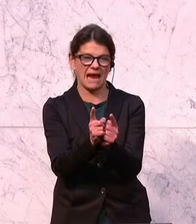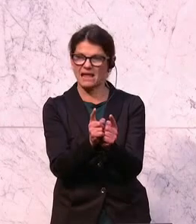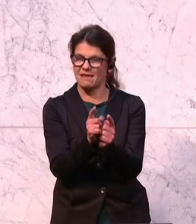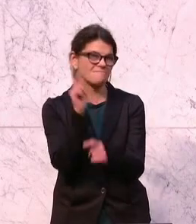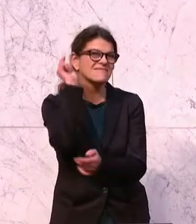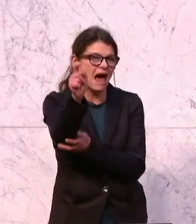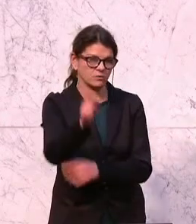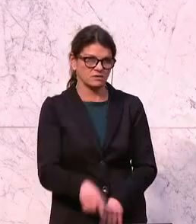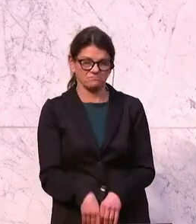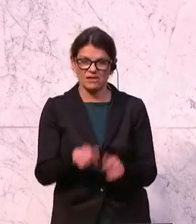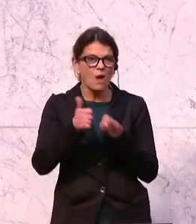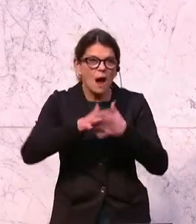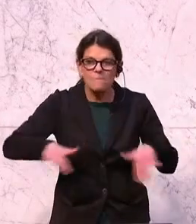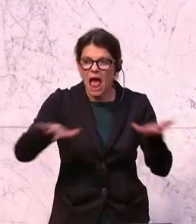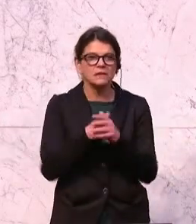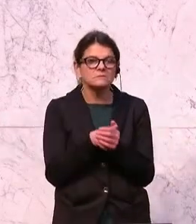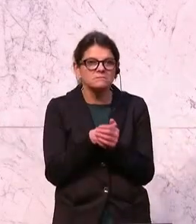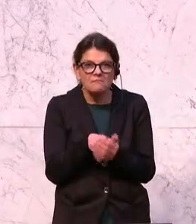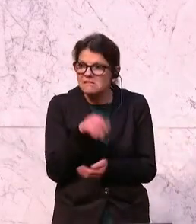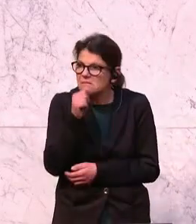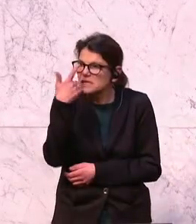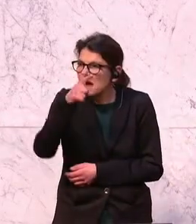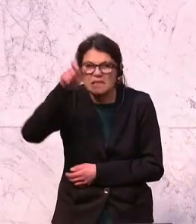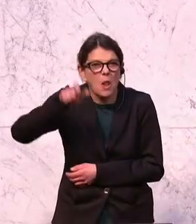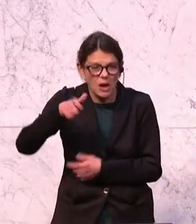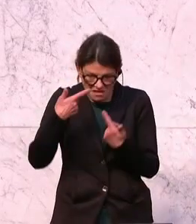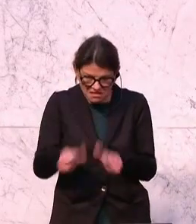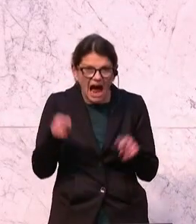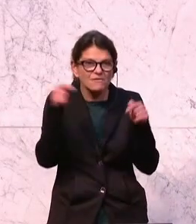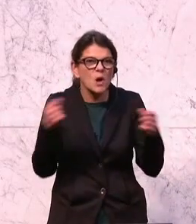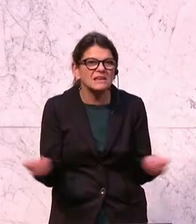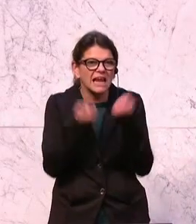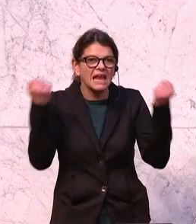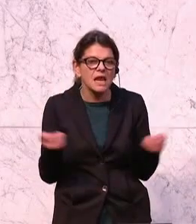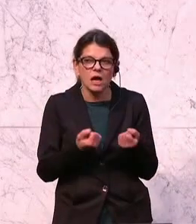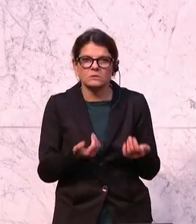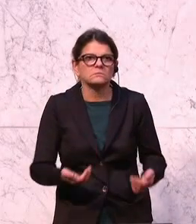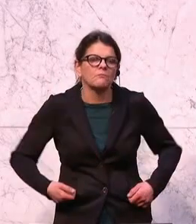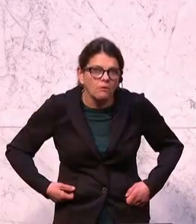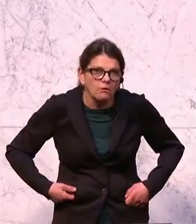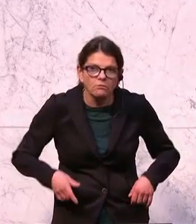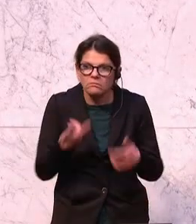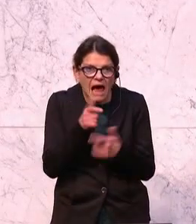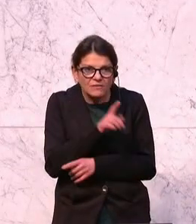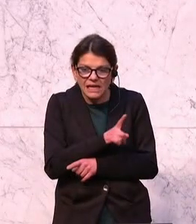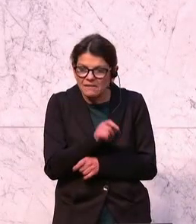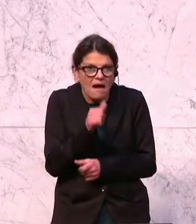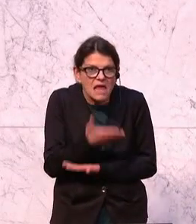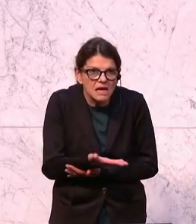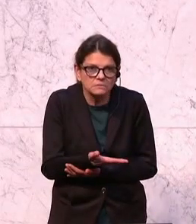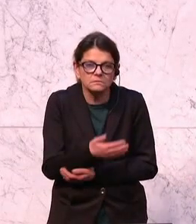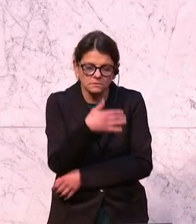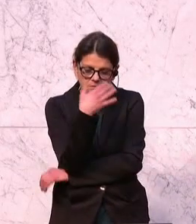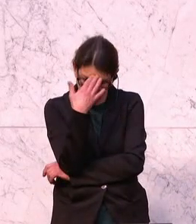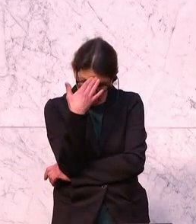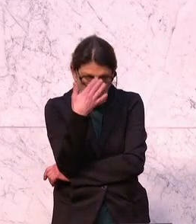im Freien, nicht einmal 20 Leute dort trainieren lassen darf und kann, das muss